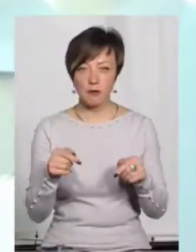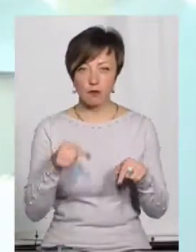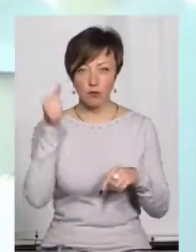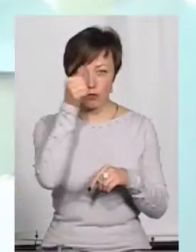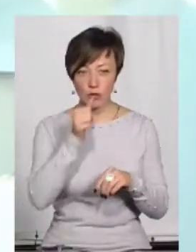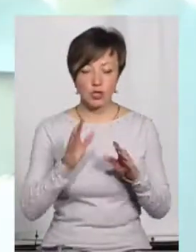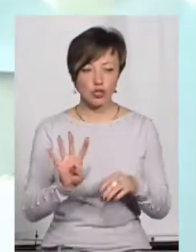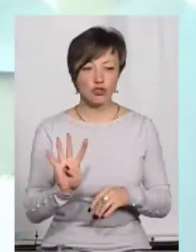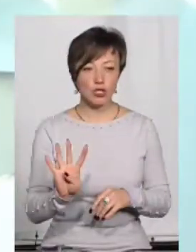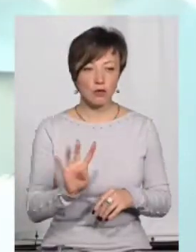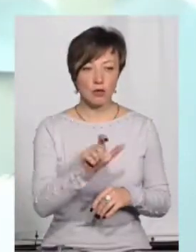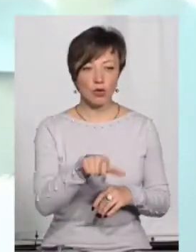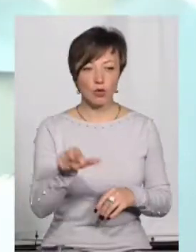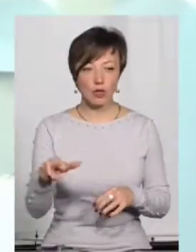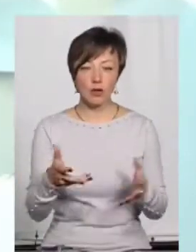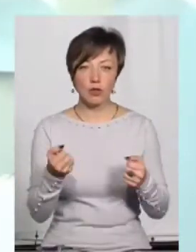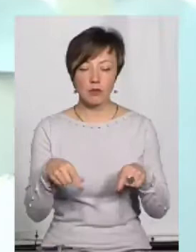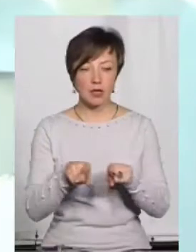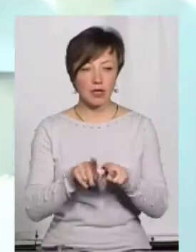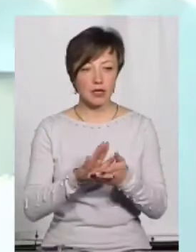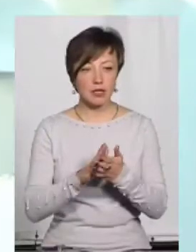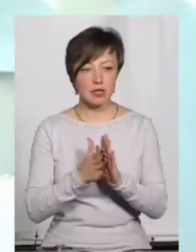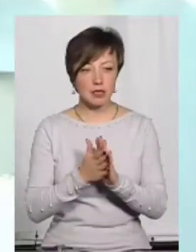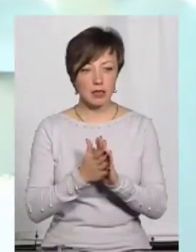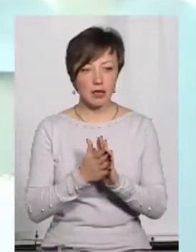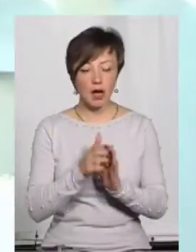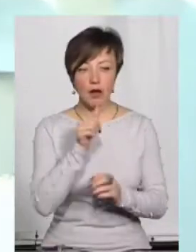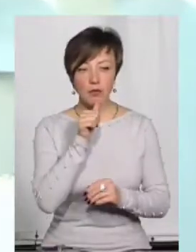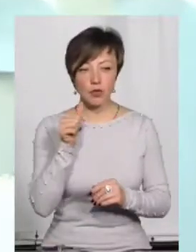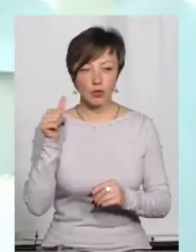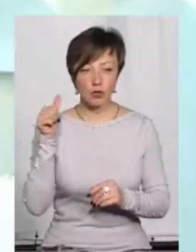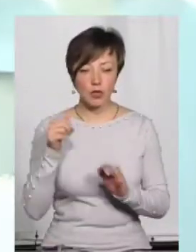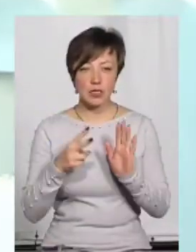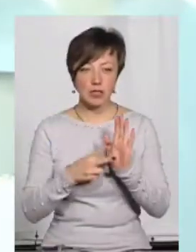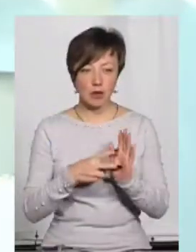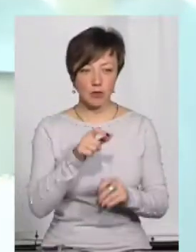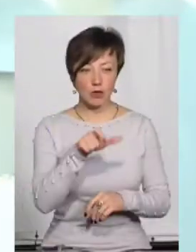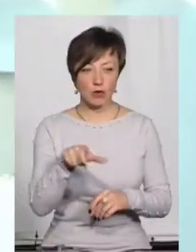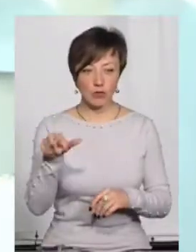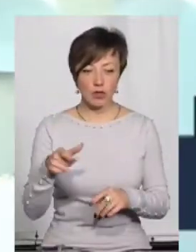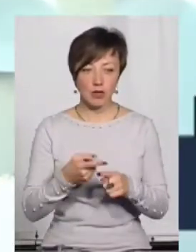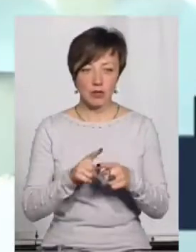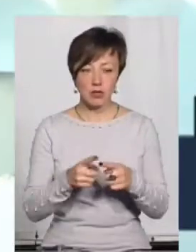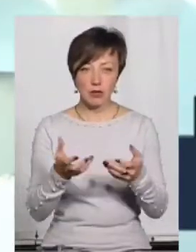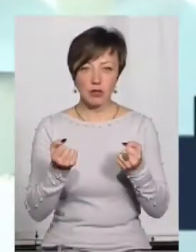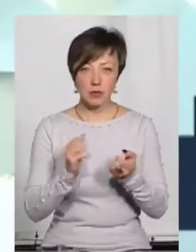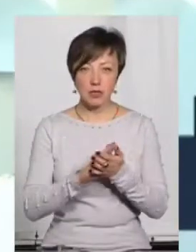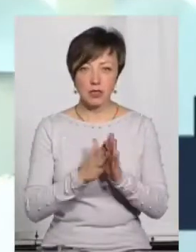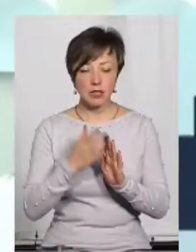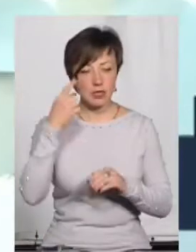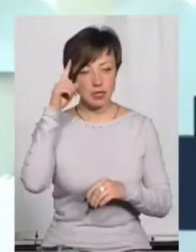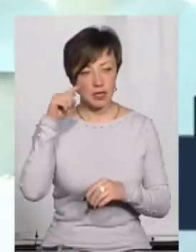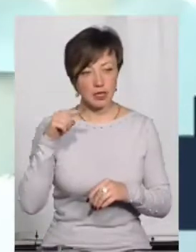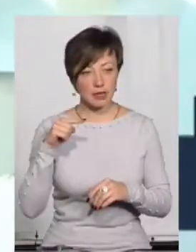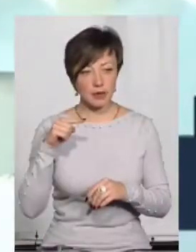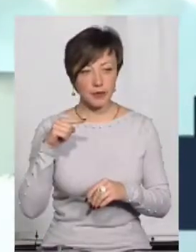році в нас тільки четверо людей отримало такий статус. А в пройшлому році семеро людей в отримало цей статус. Ну, знаєте,